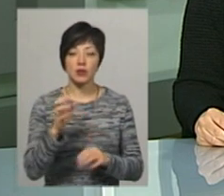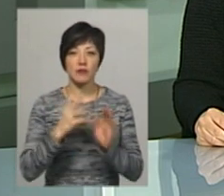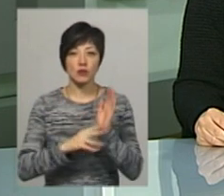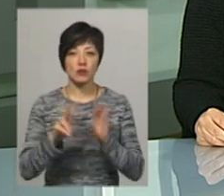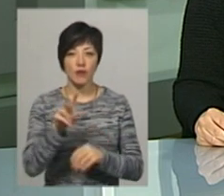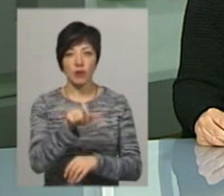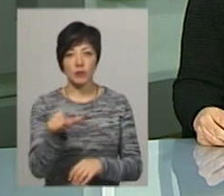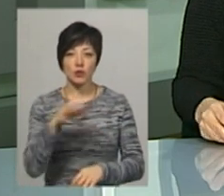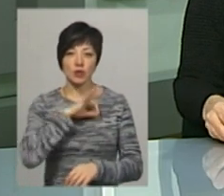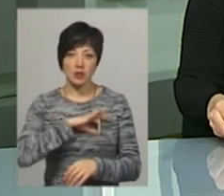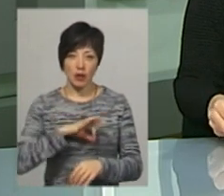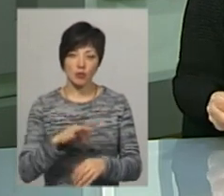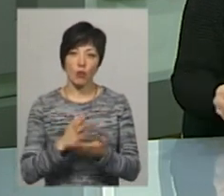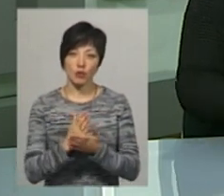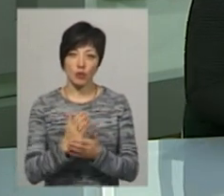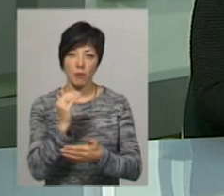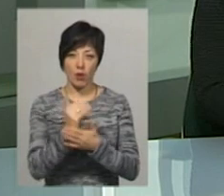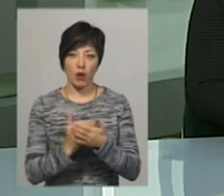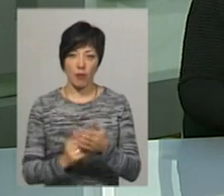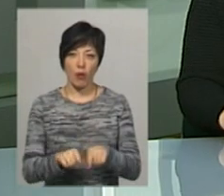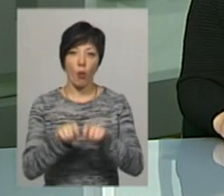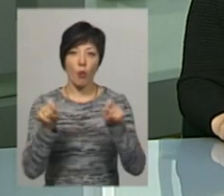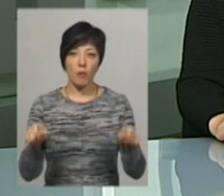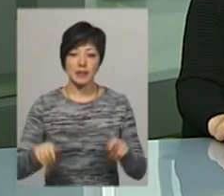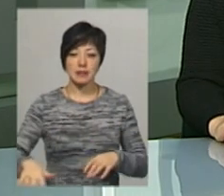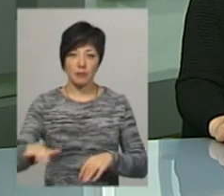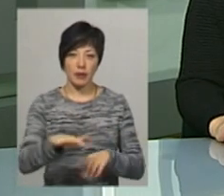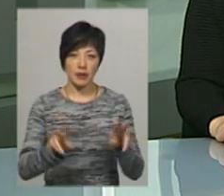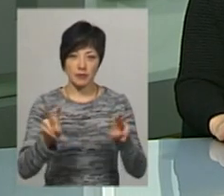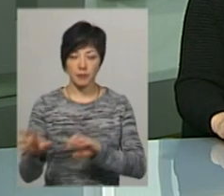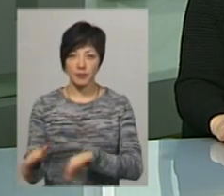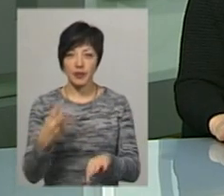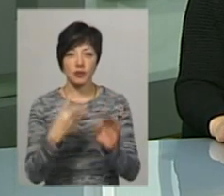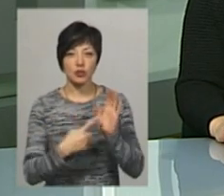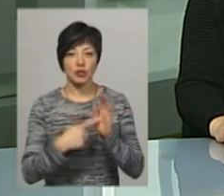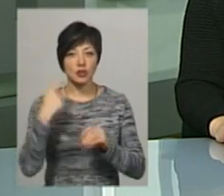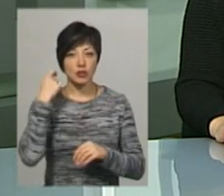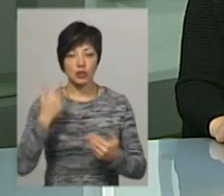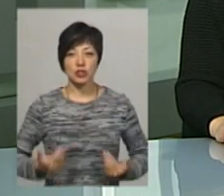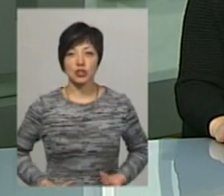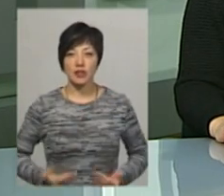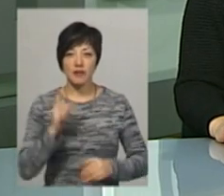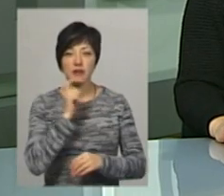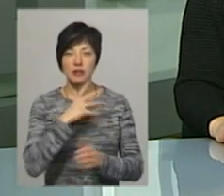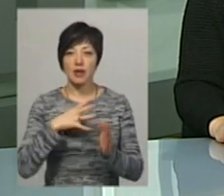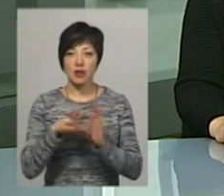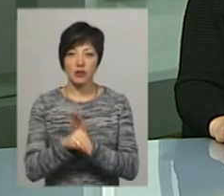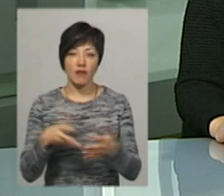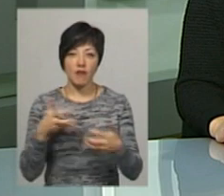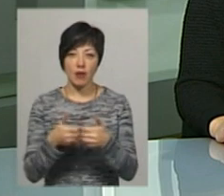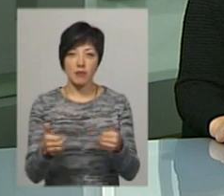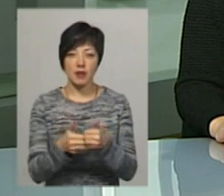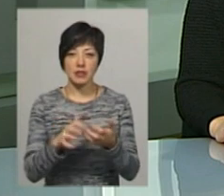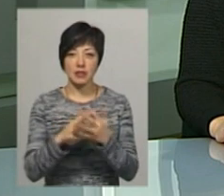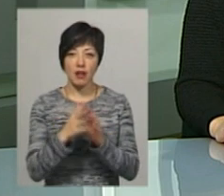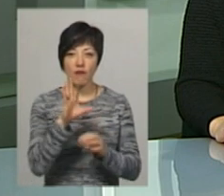скористались послугами програми OpenSpace. 36-річна жителька Вінниці загинула у дорожньо-транспортній пригоді біля